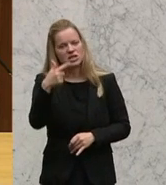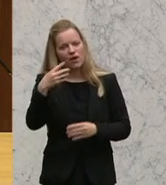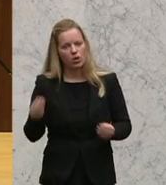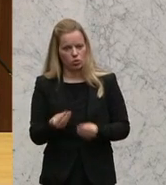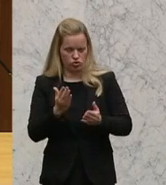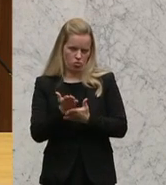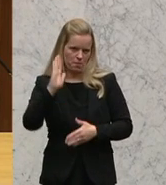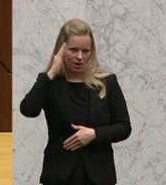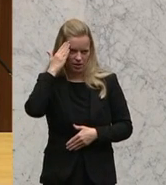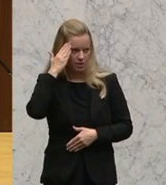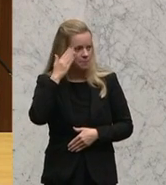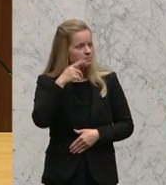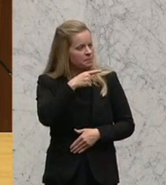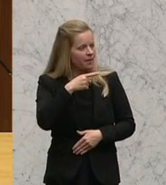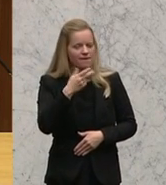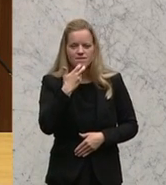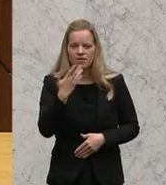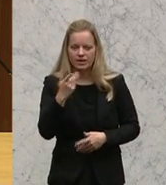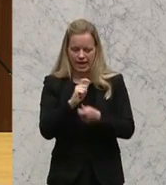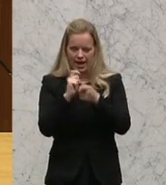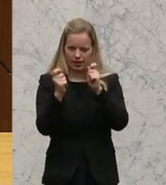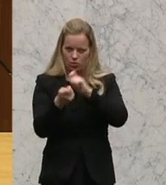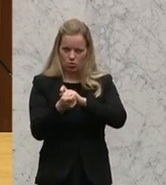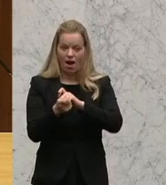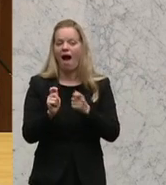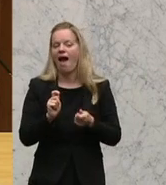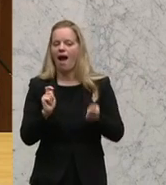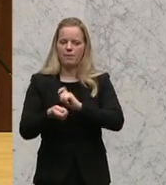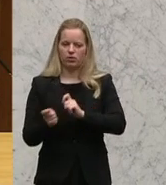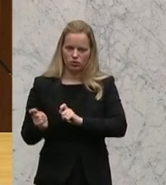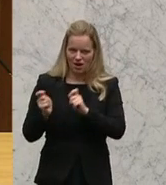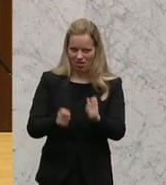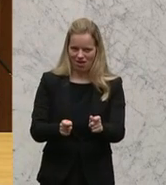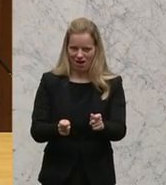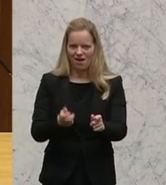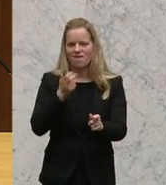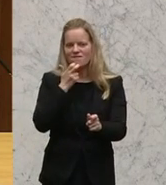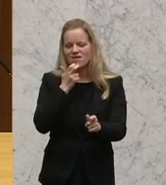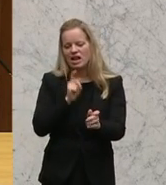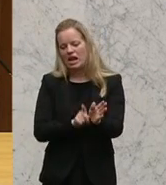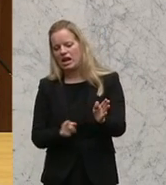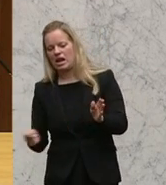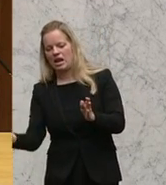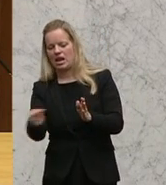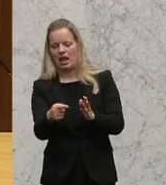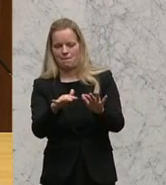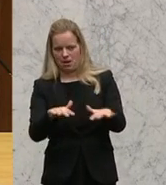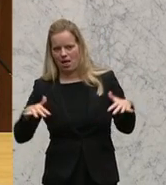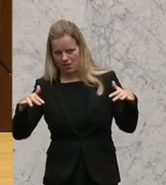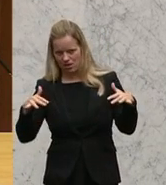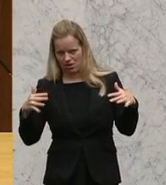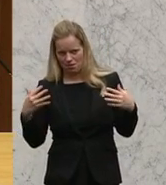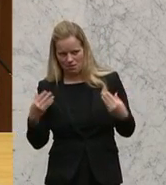bekannt. Erstens einmal wollten Sie diese Änderung mit einem Abänderungsantrag über die Hintertüre in dieses Parlament hineinbringen.